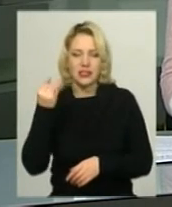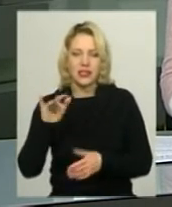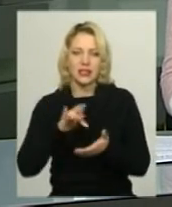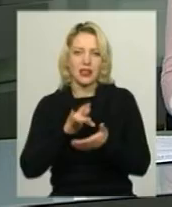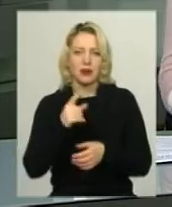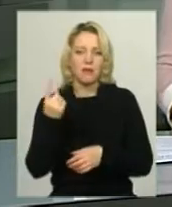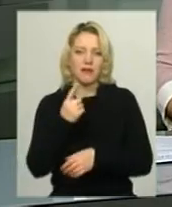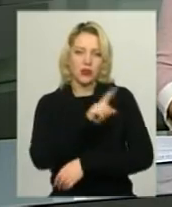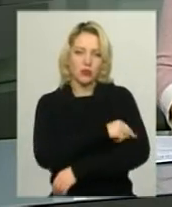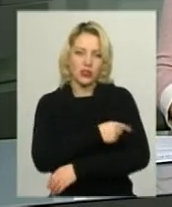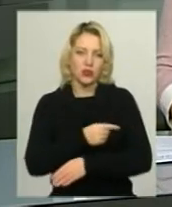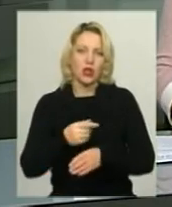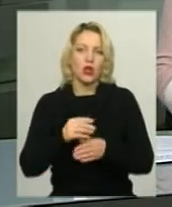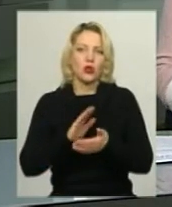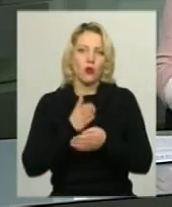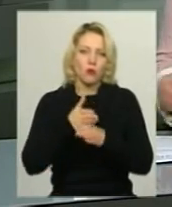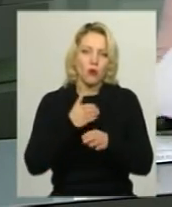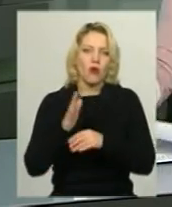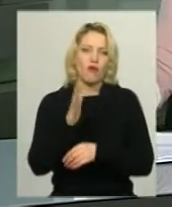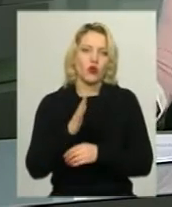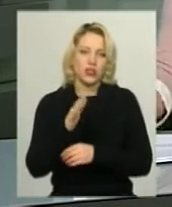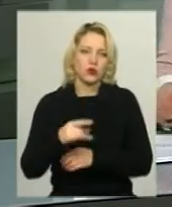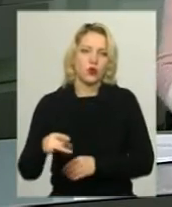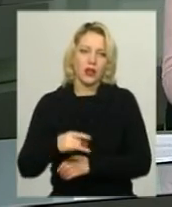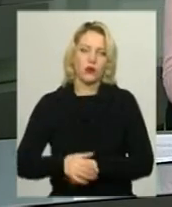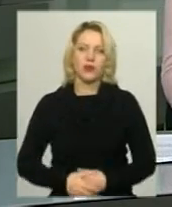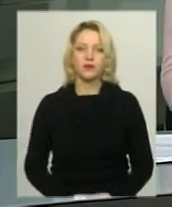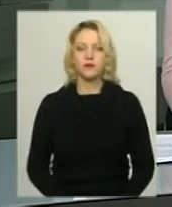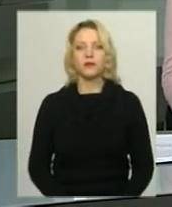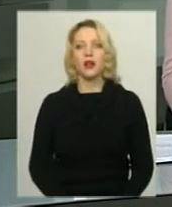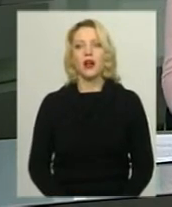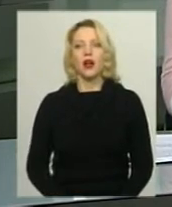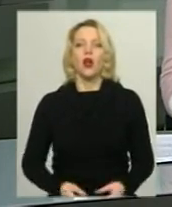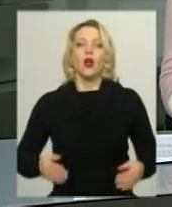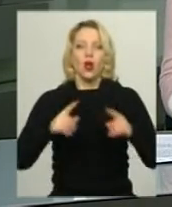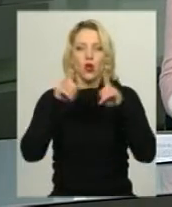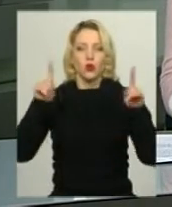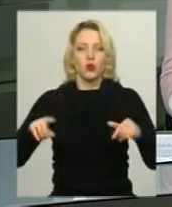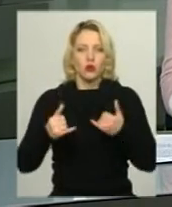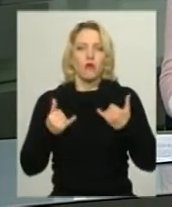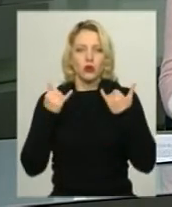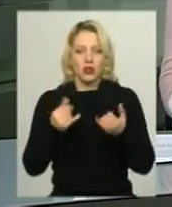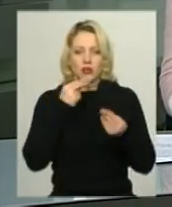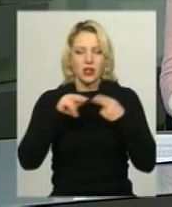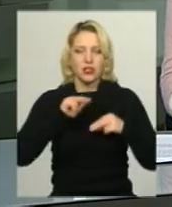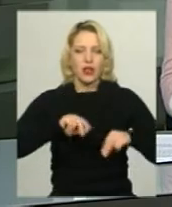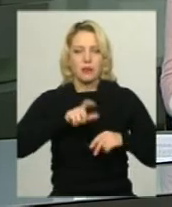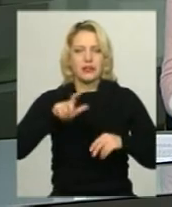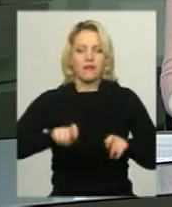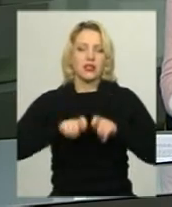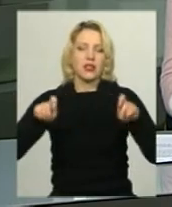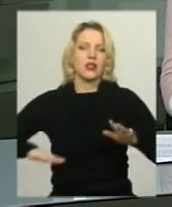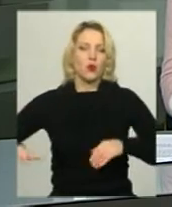медико-санітарної допомоги Волочиського району. Дошку пошани кращих працівників відкрили в приміщенні